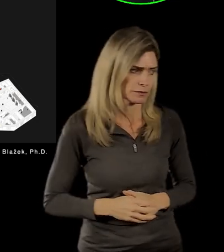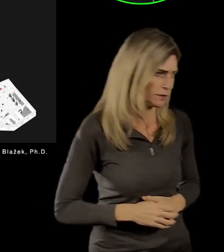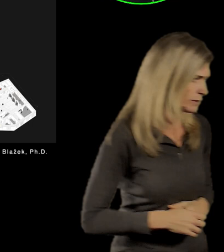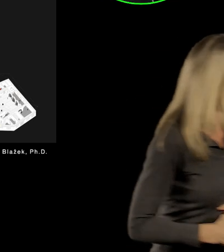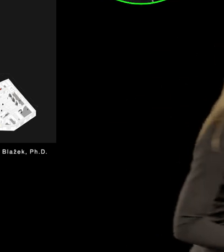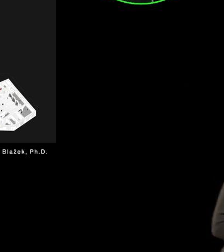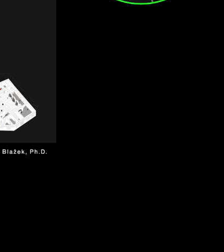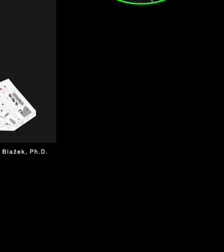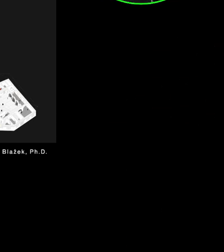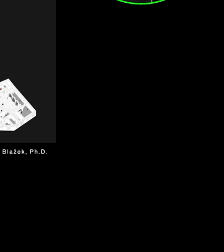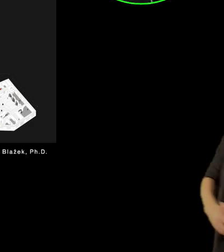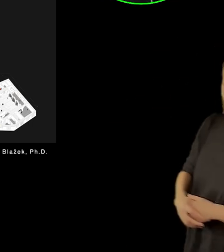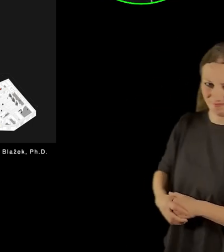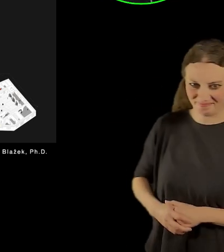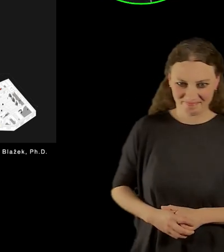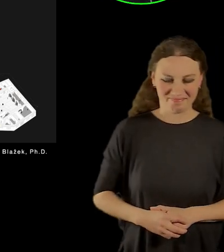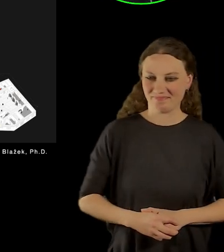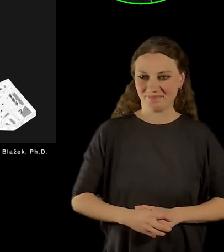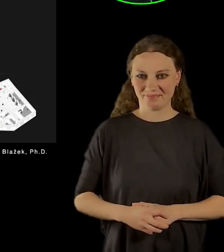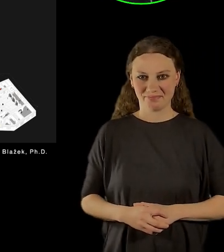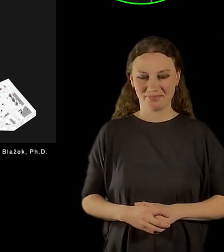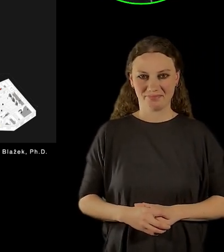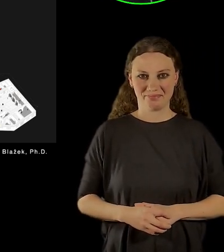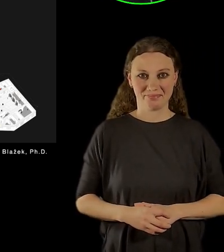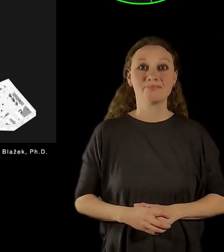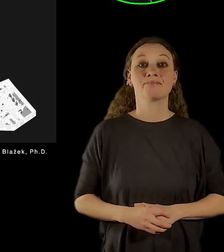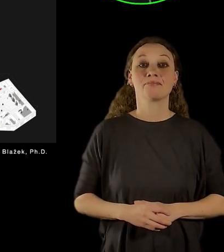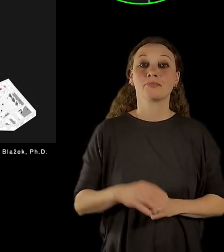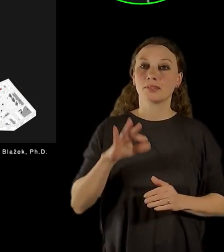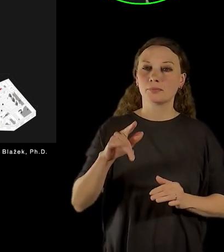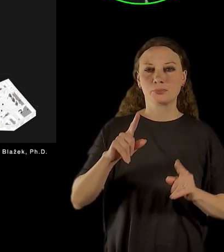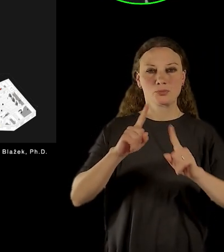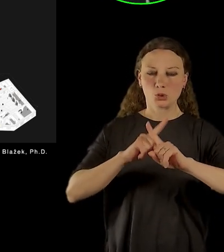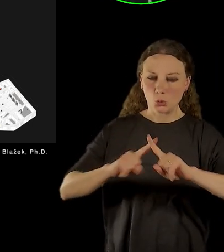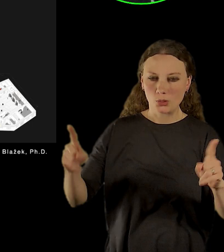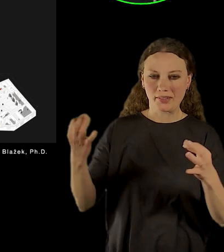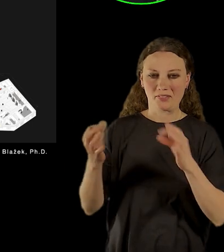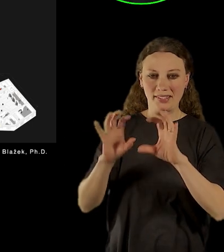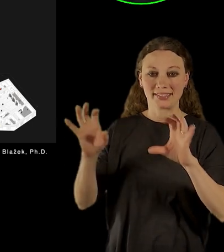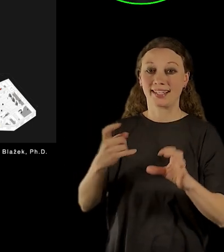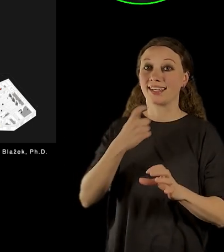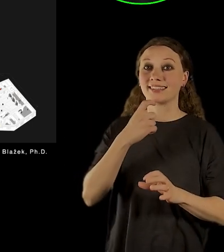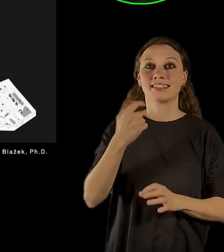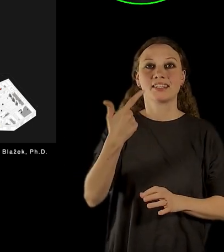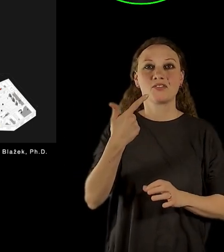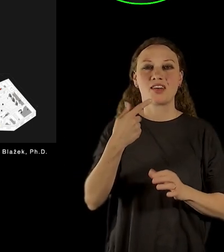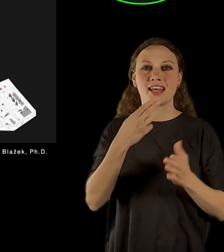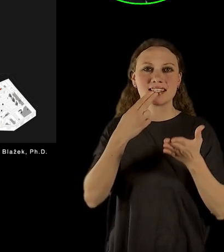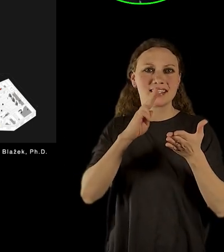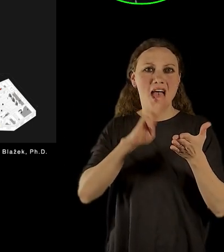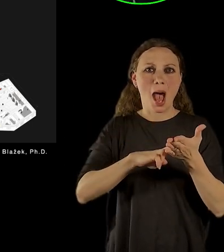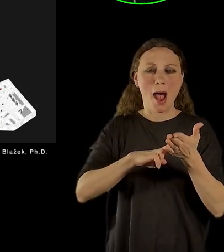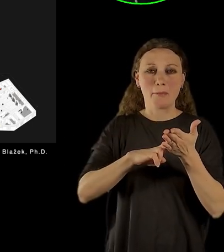různé předměty, s kterými počítáme, chceme tam mít zvětšené dvě známky, které dělal,